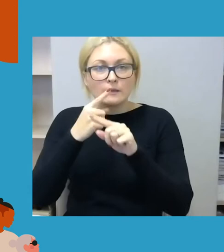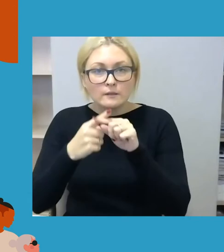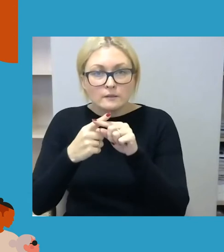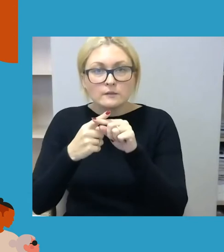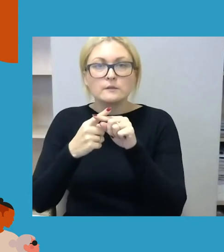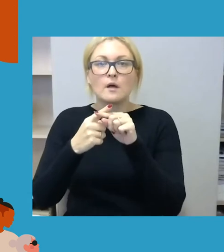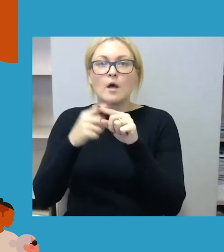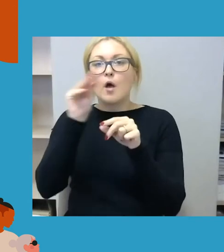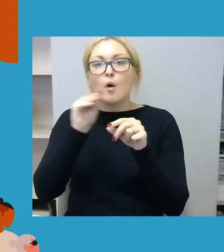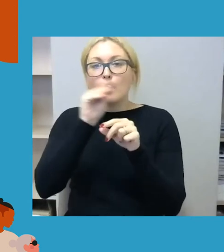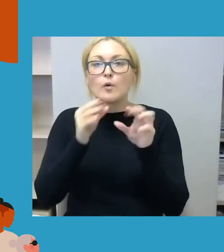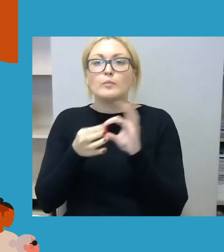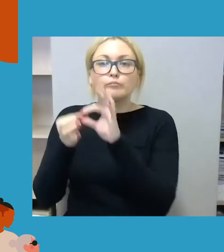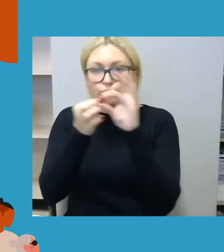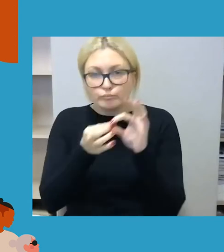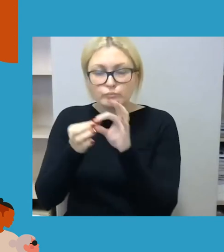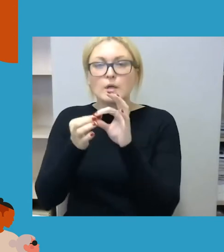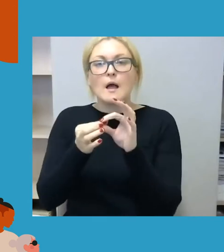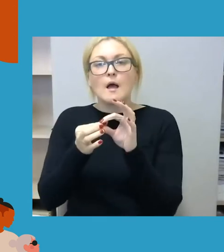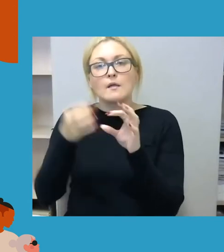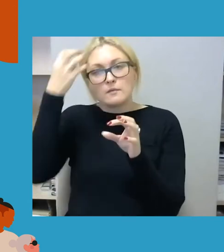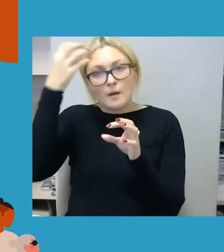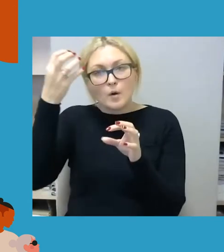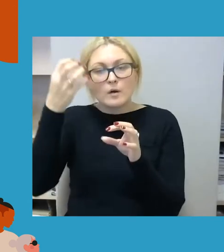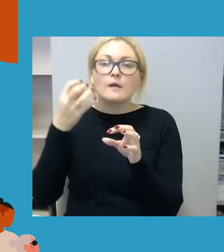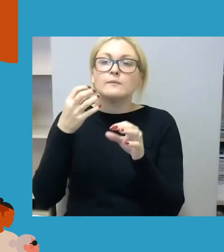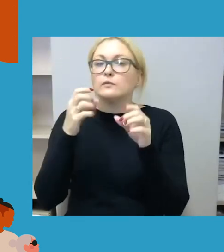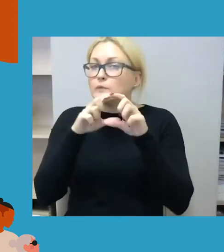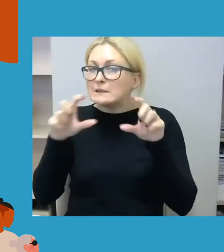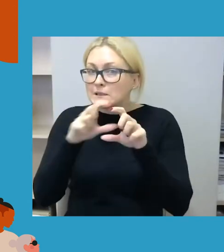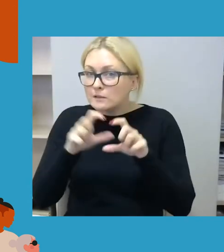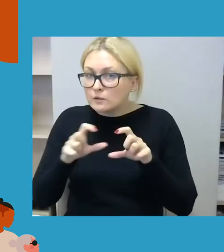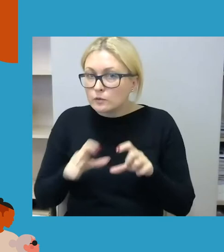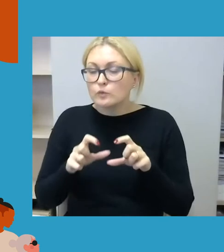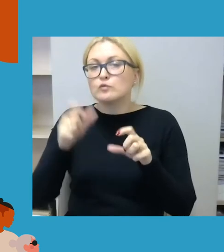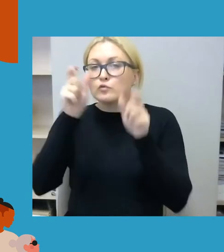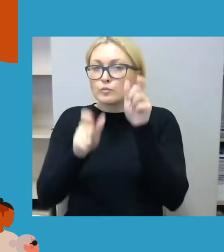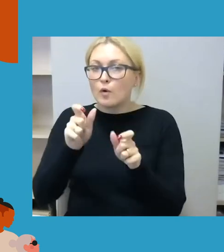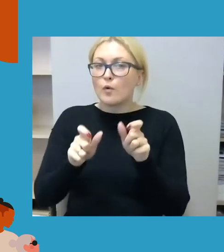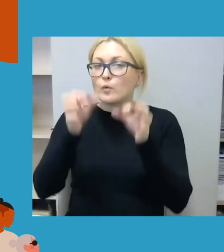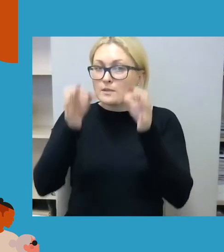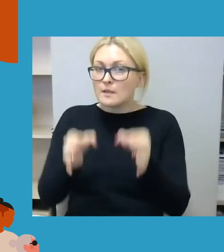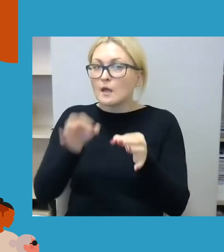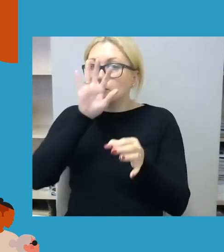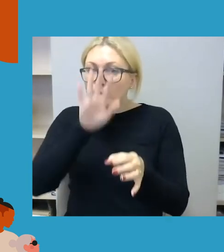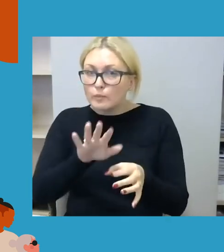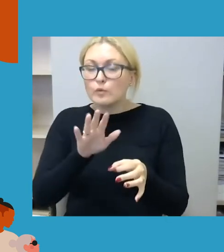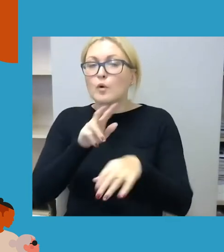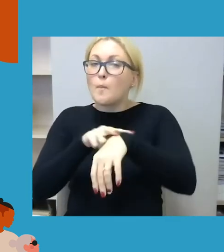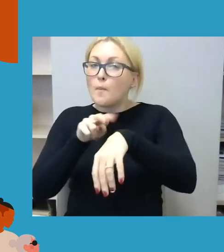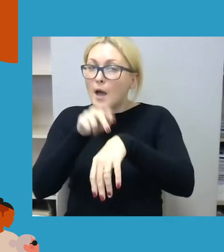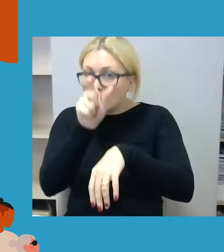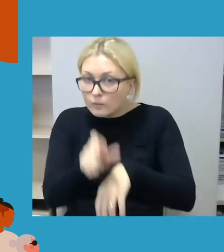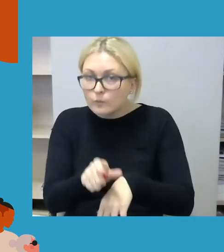organizacijos, demokratinių institucijų ir žmogaus teisių biuro neapykantos nusikaltimų pareigūnas, Europos žmogaus